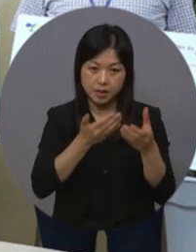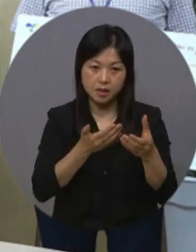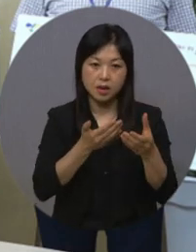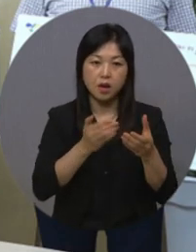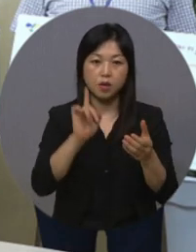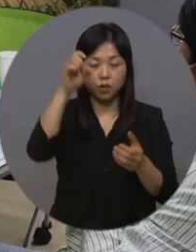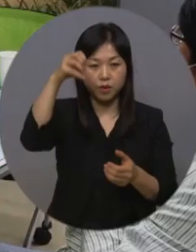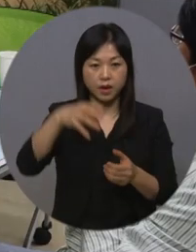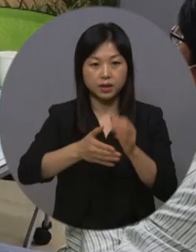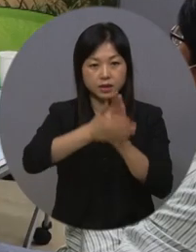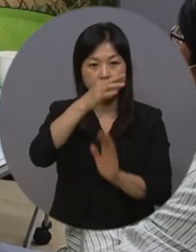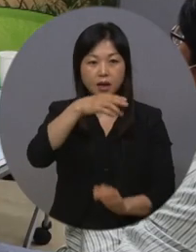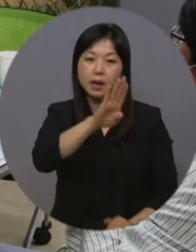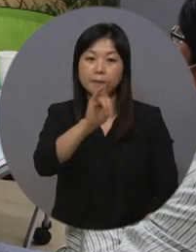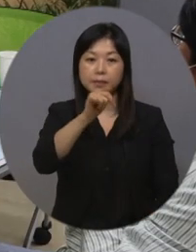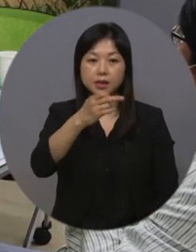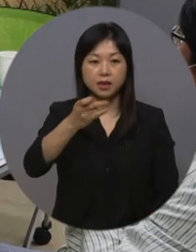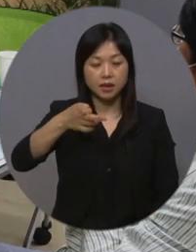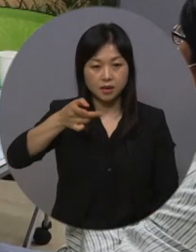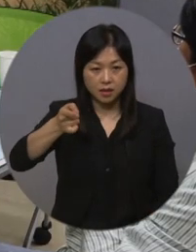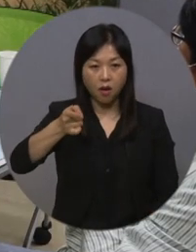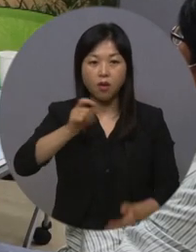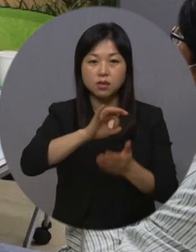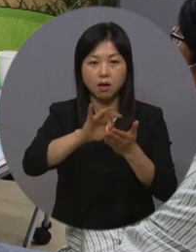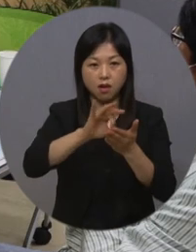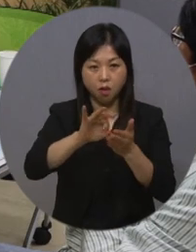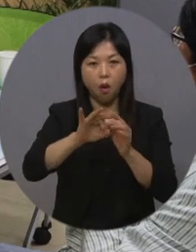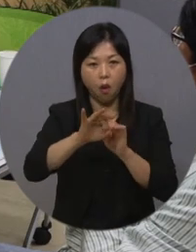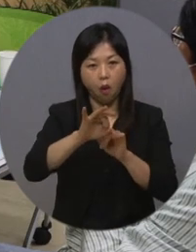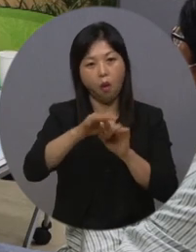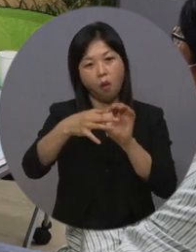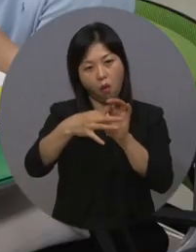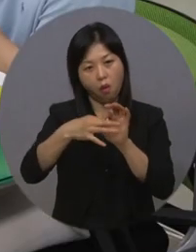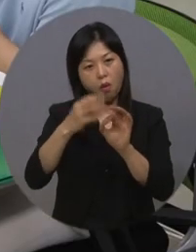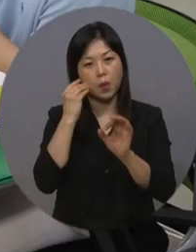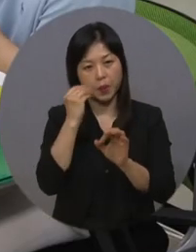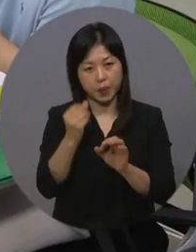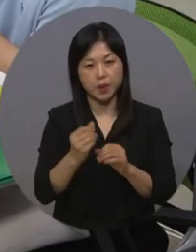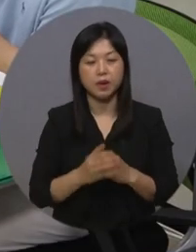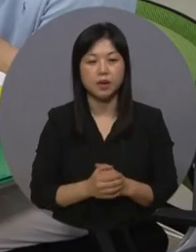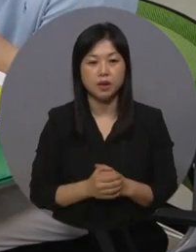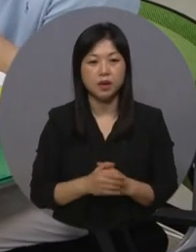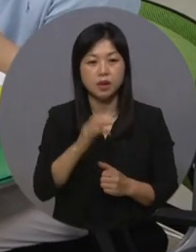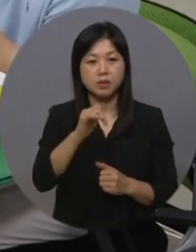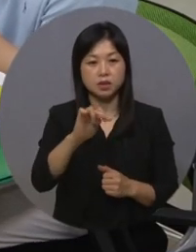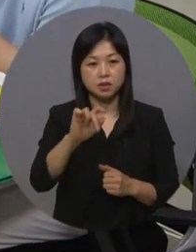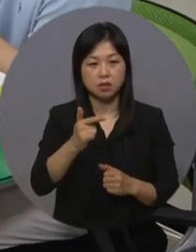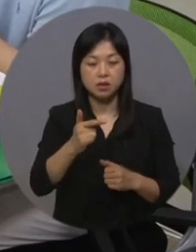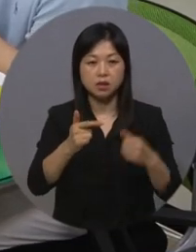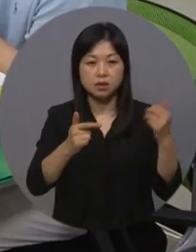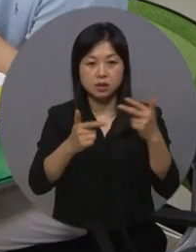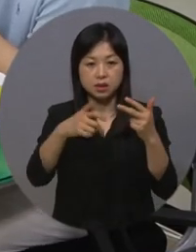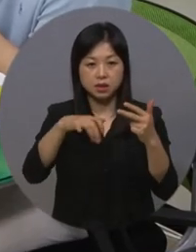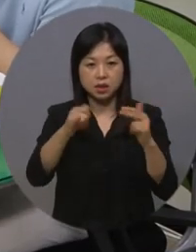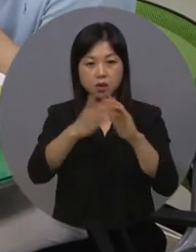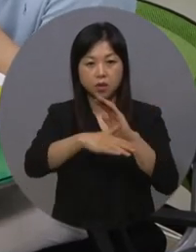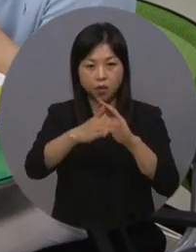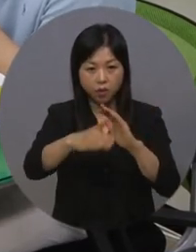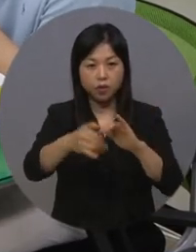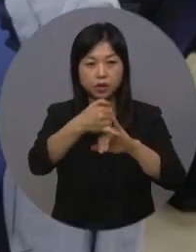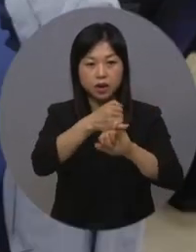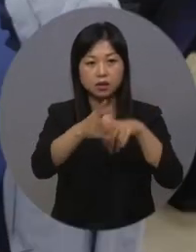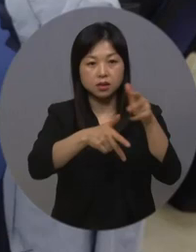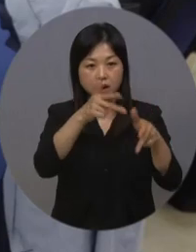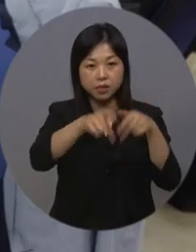빅데이터 활용 인식은 매우 높은 수준이라는 평가를 받는 가운데 민선 7기 공약사업 이행 점검과